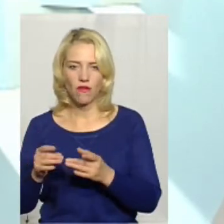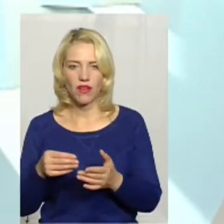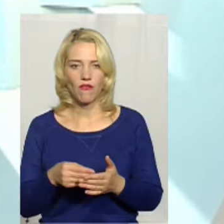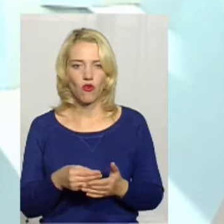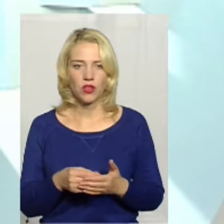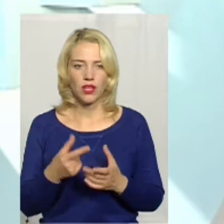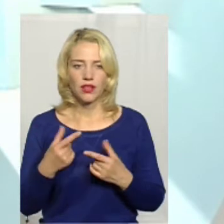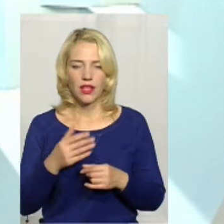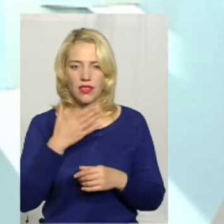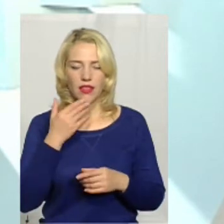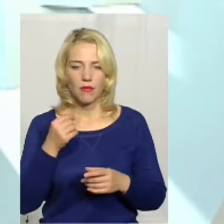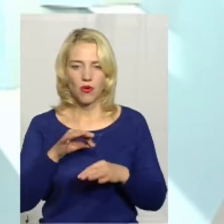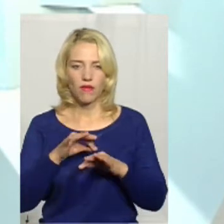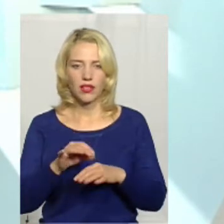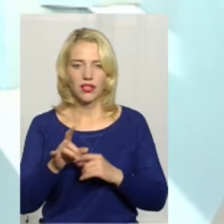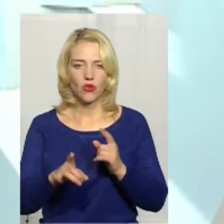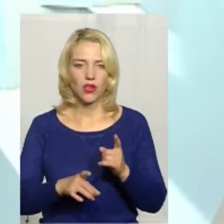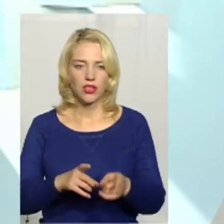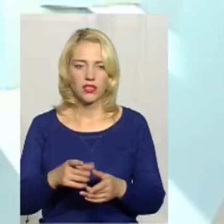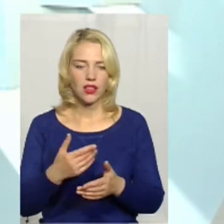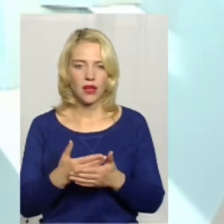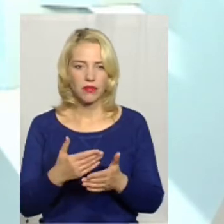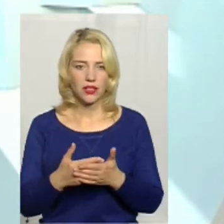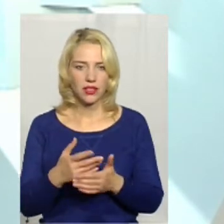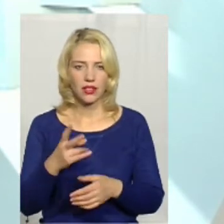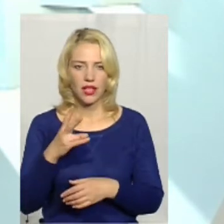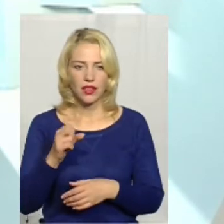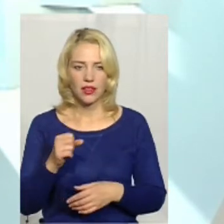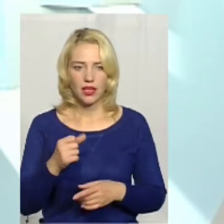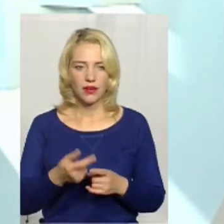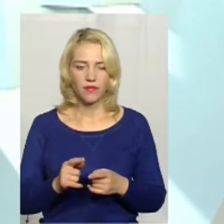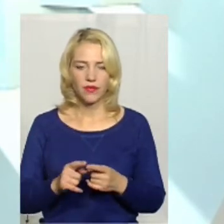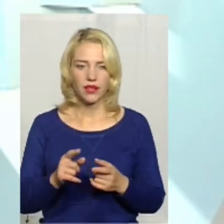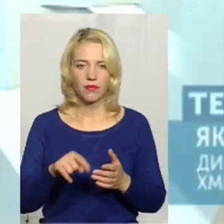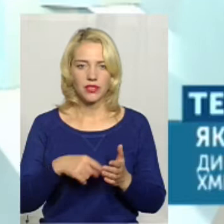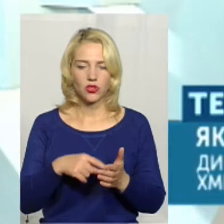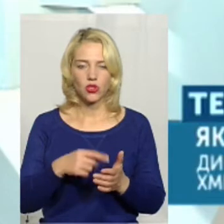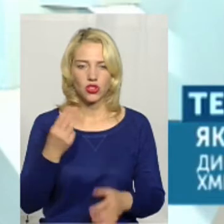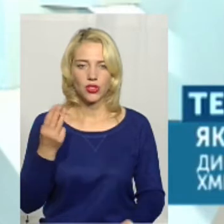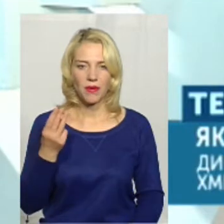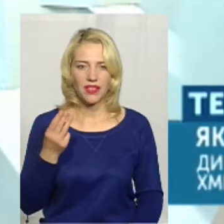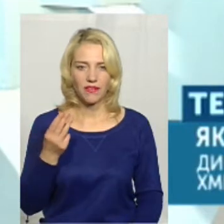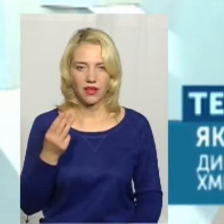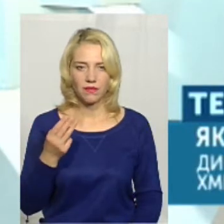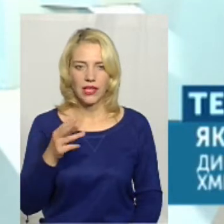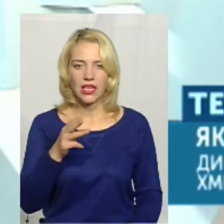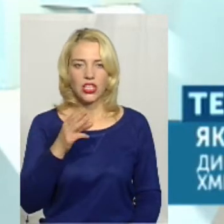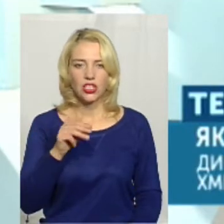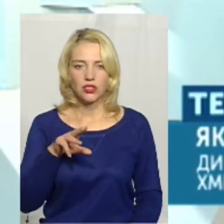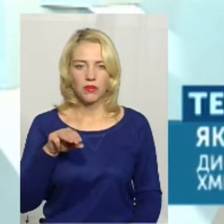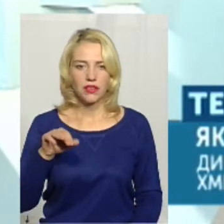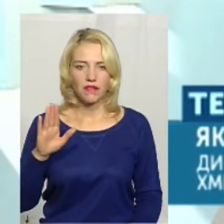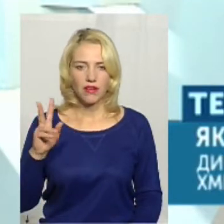не проведена реорганізація. До прикладу, наведу місто Шепетівка, де